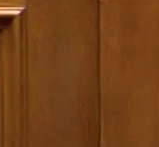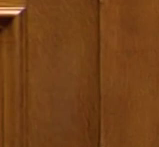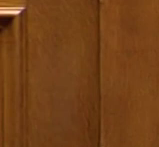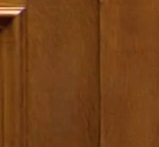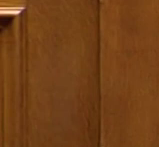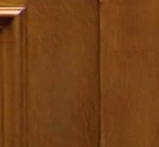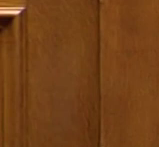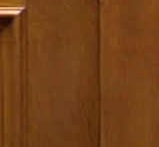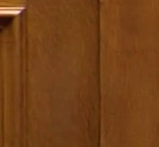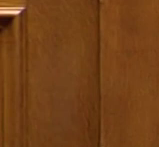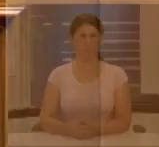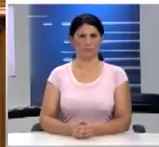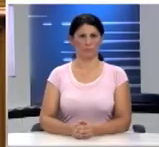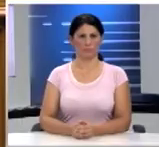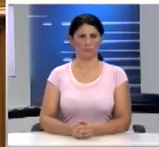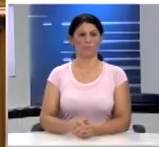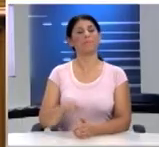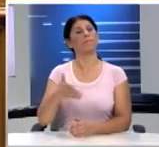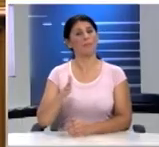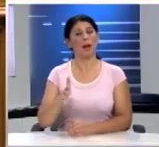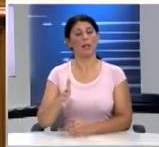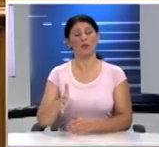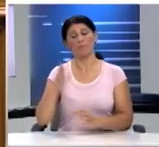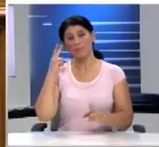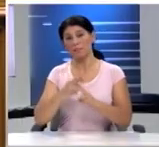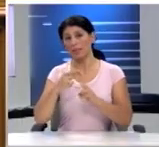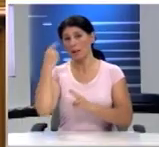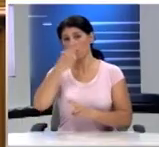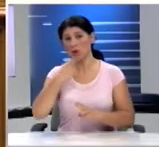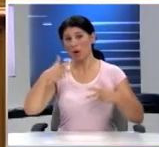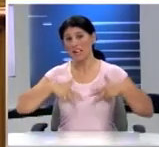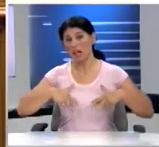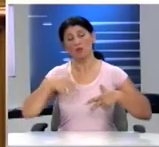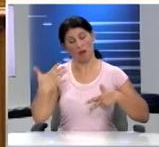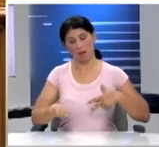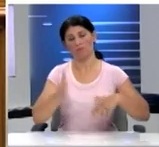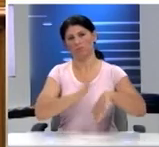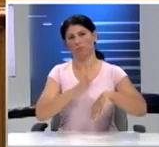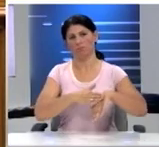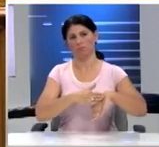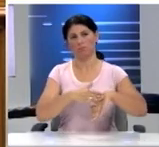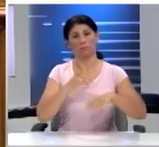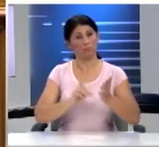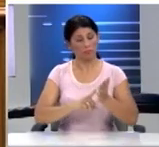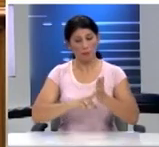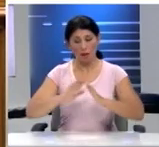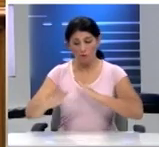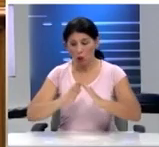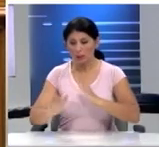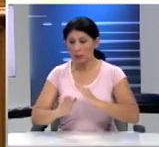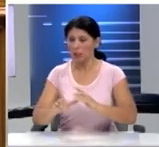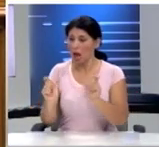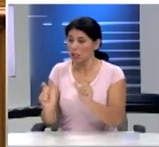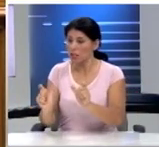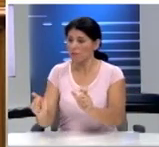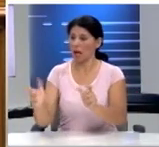οι ευθύνες έχουν όλοι τα ψηλά ειστάμενα πρόσωπα και κυρίως η πολιτεία η οποία ανεβάλλει να μερυμνήσει για την υγεία και την ασφάλειά τους ανάγκες σημαντικές